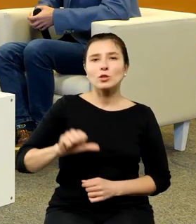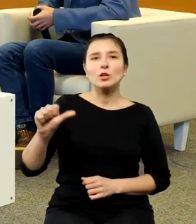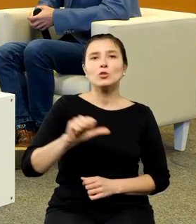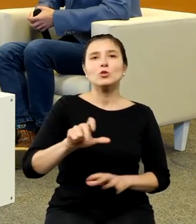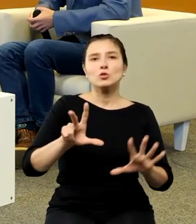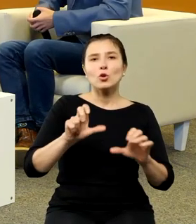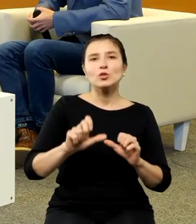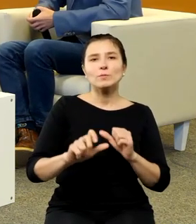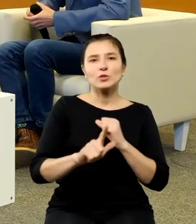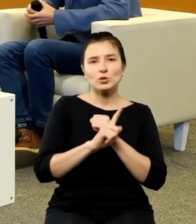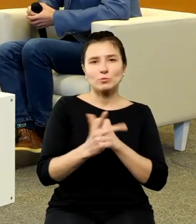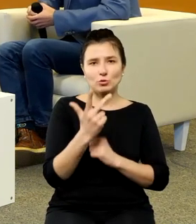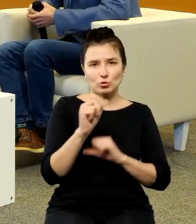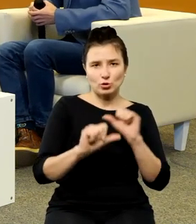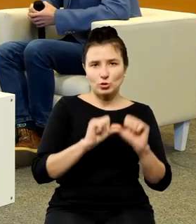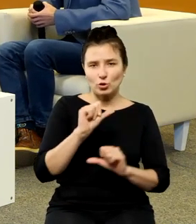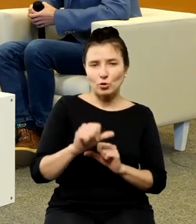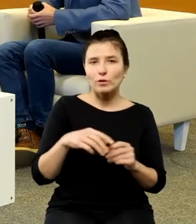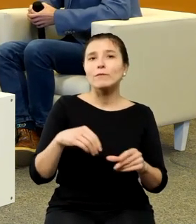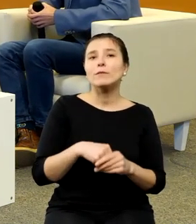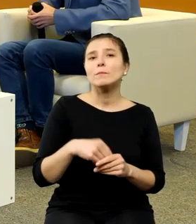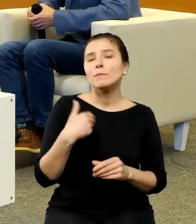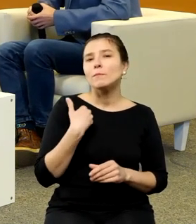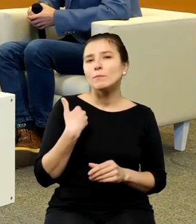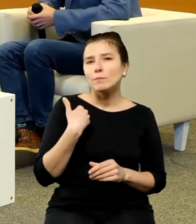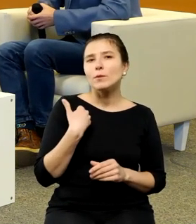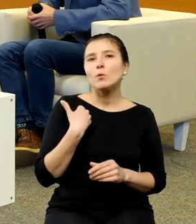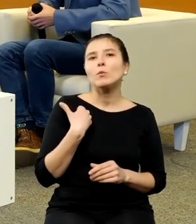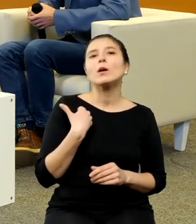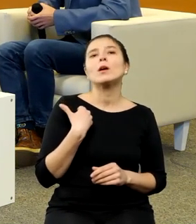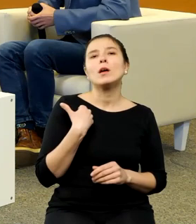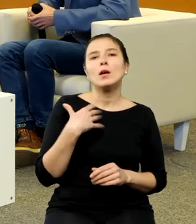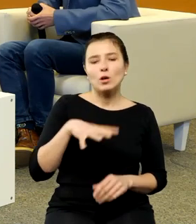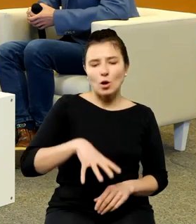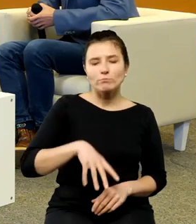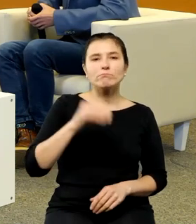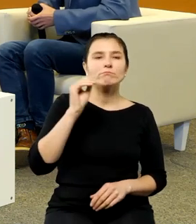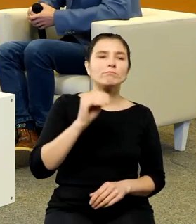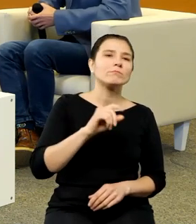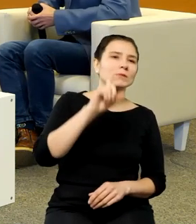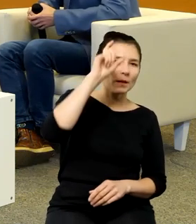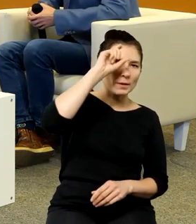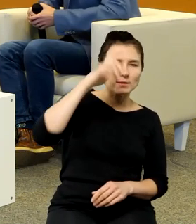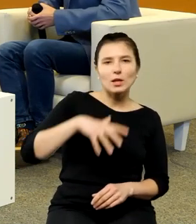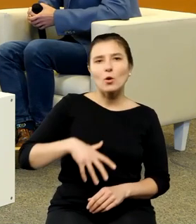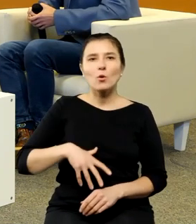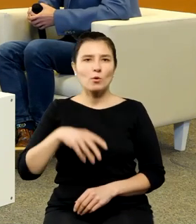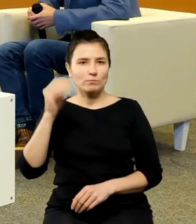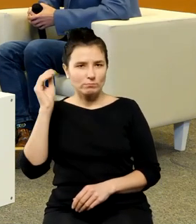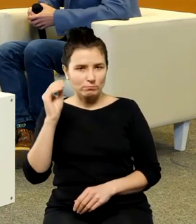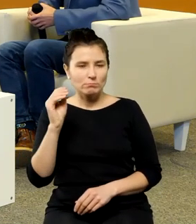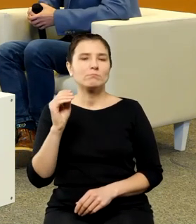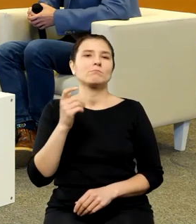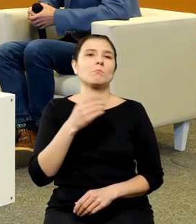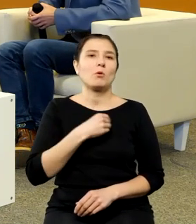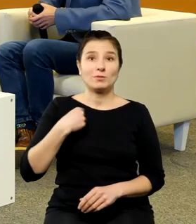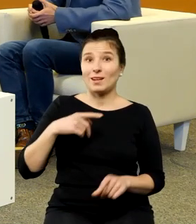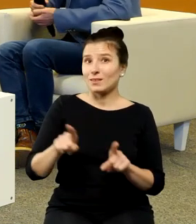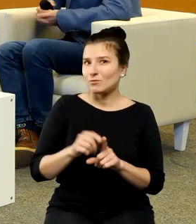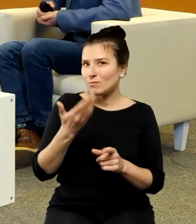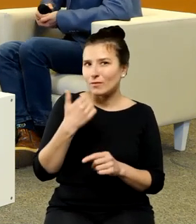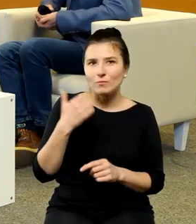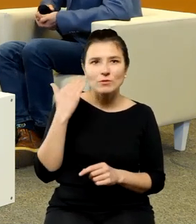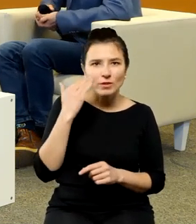gdzie były obchody niemieckie obchody polskie ale nie wiem czy Państwo wiedzą były również obchody czeskie otóż